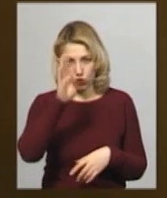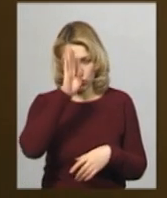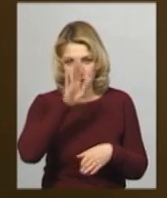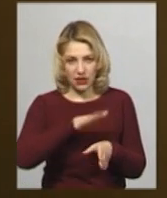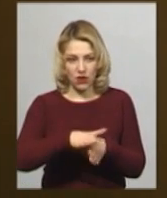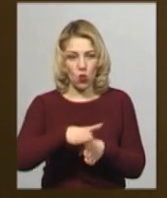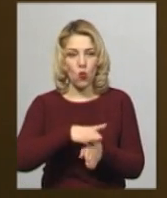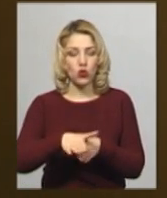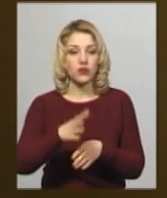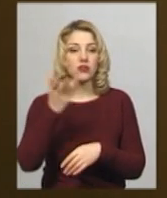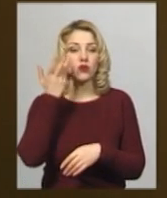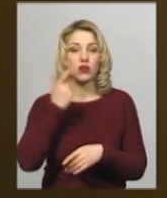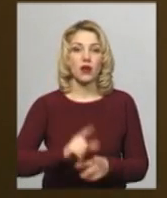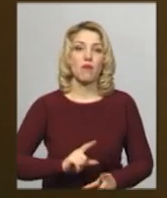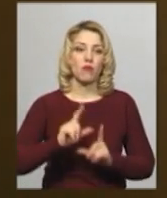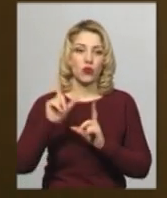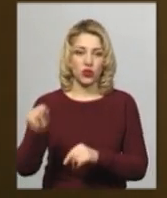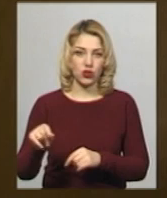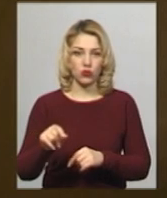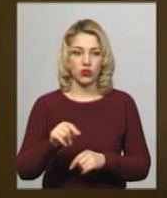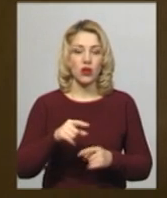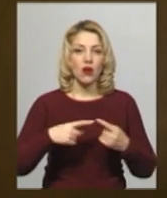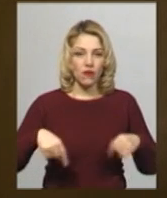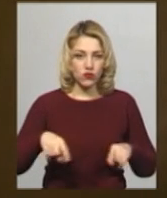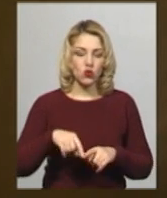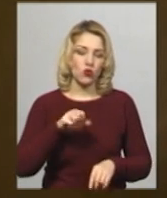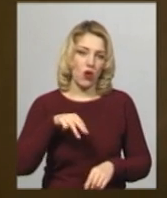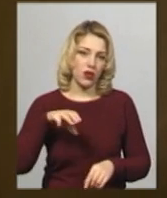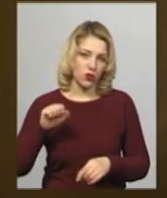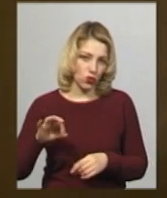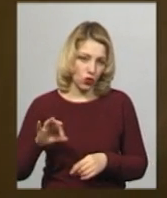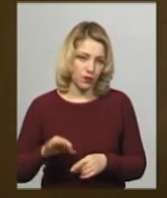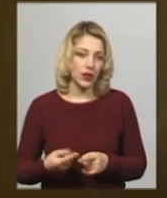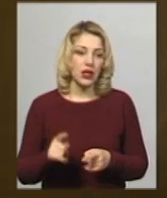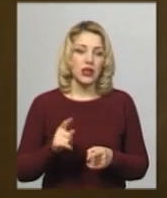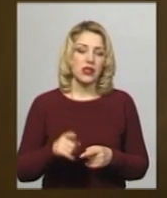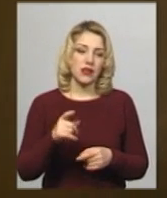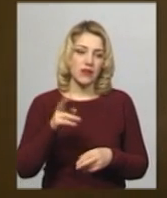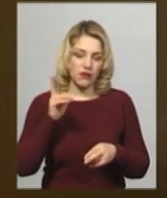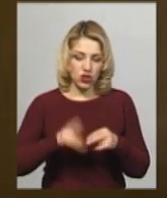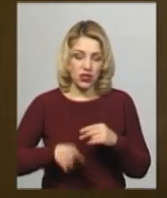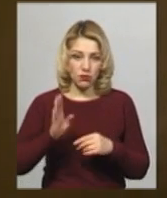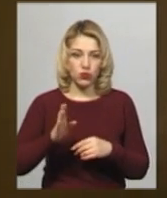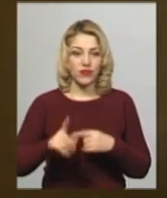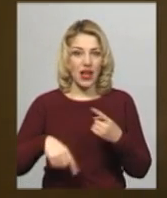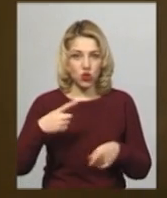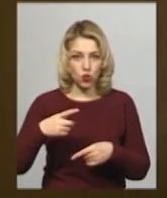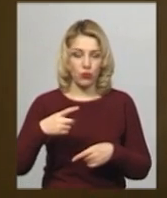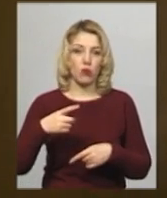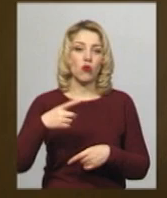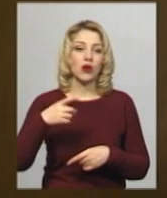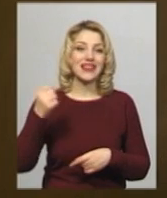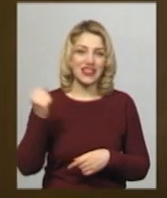виконувати, вже коли поїдуть в зону бойовидні. Навчання військовослужбовців закінчити наступного тижня. Тетяна Ворожцова, Олександр